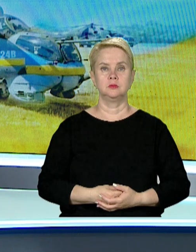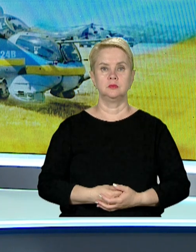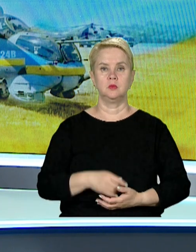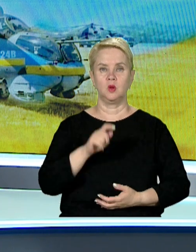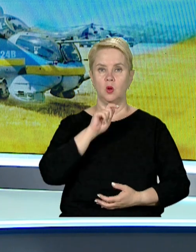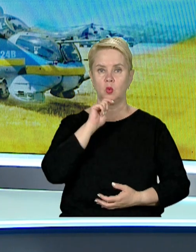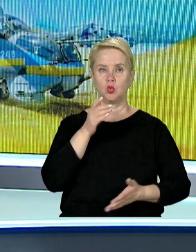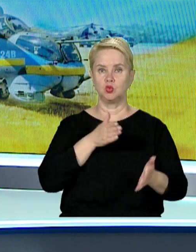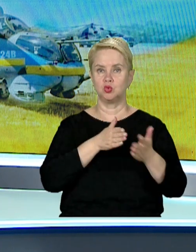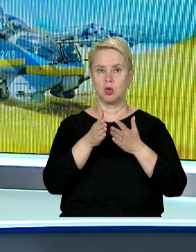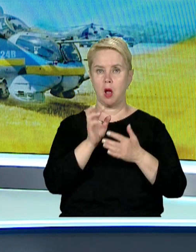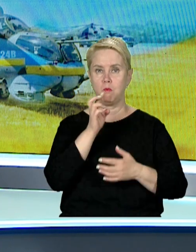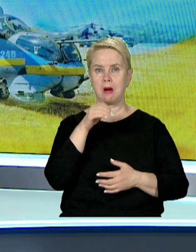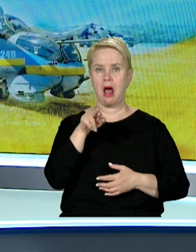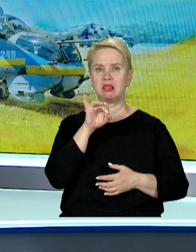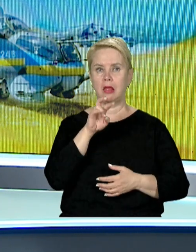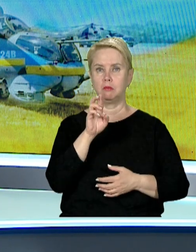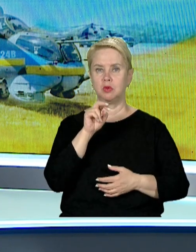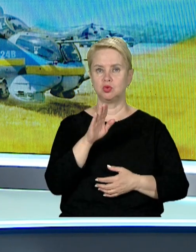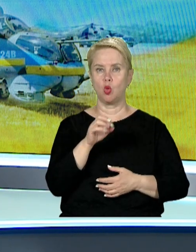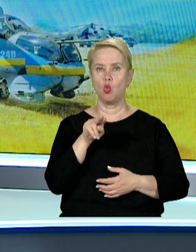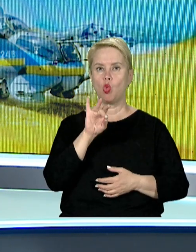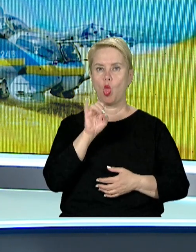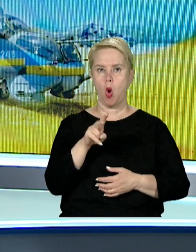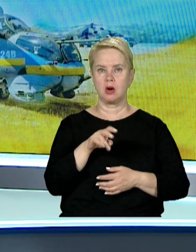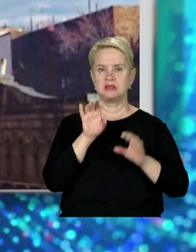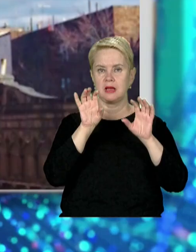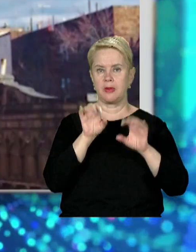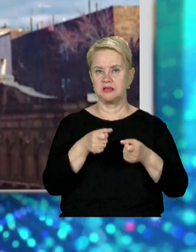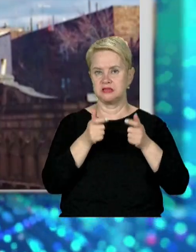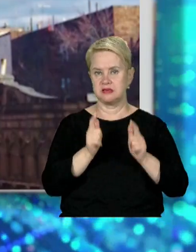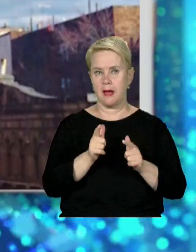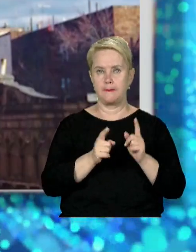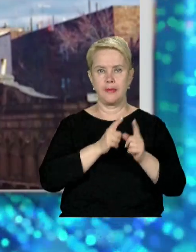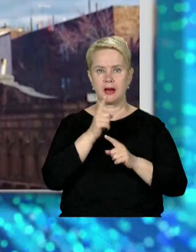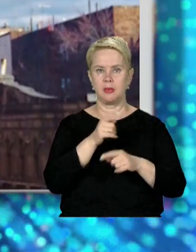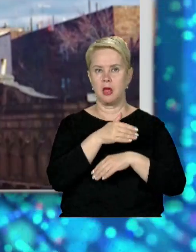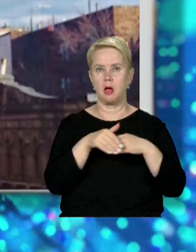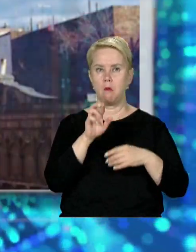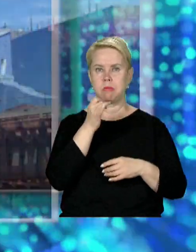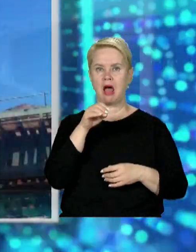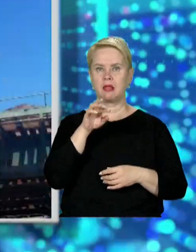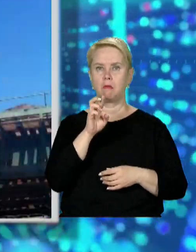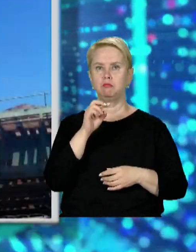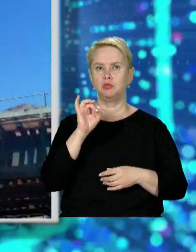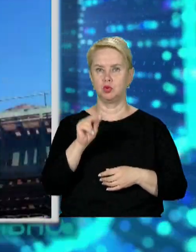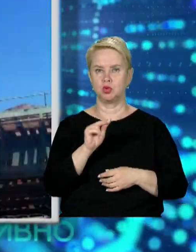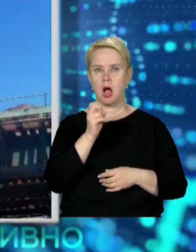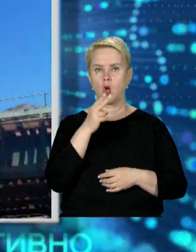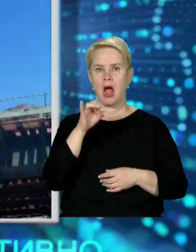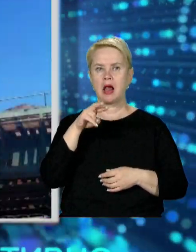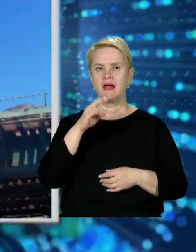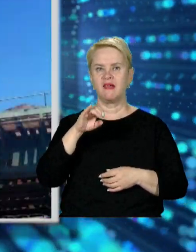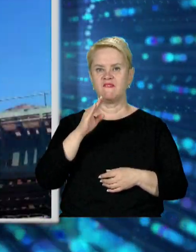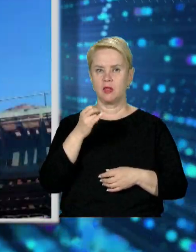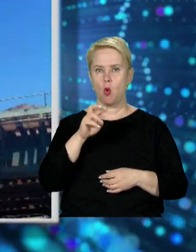Український шлях на Брайтон-Біч. Влада Нью-Йорка схвалила законопроєкт про переіменування Брайтон-Біч-Авеню та Куні-Айленд